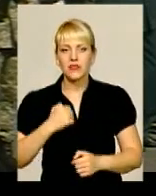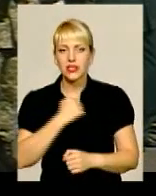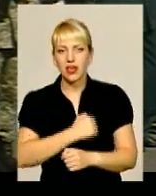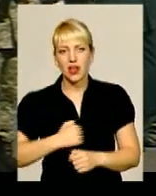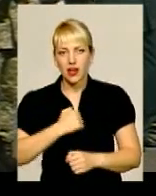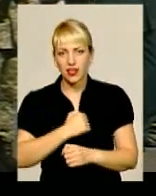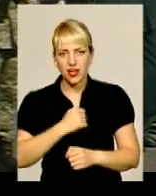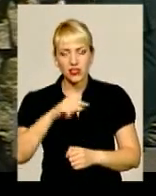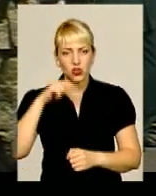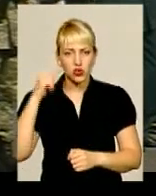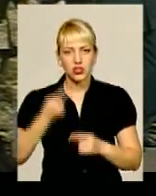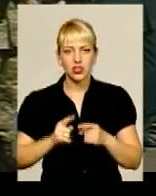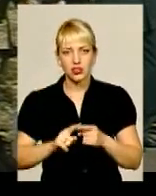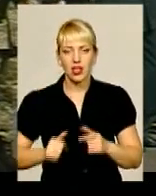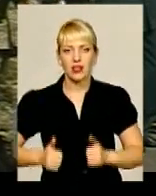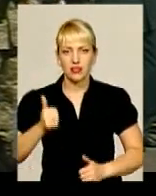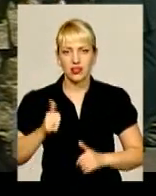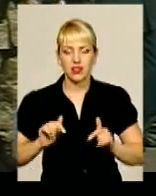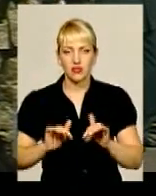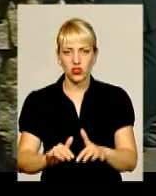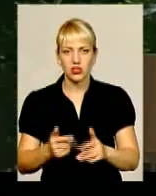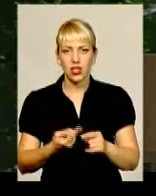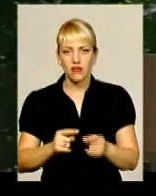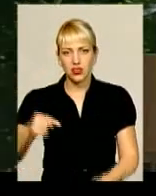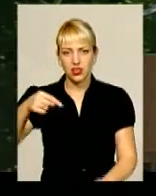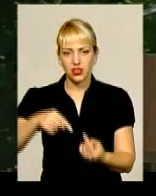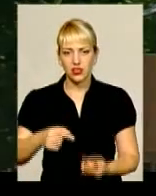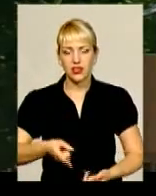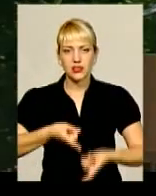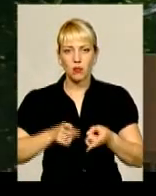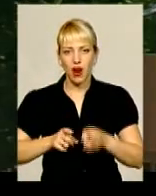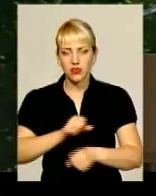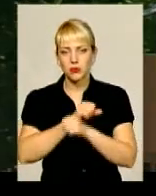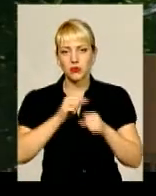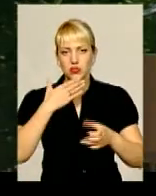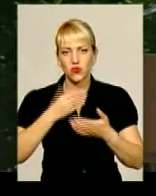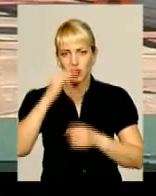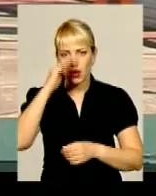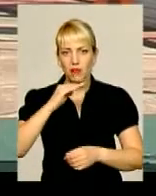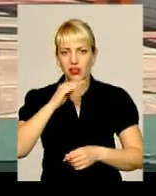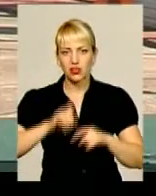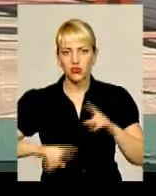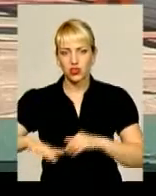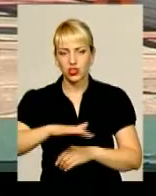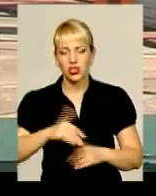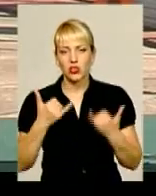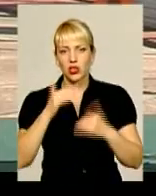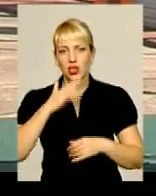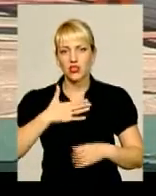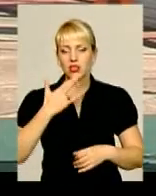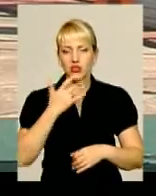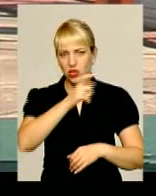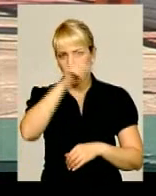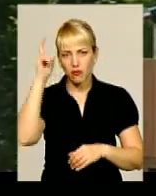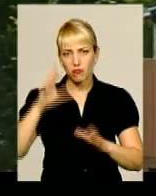це гідний вчинок, він гідний справжніх патріотів своєї батьківщини. Сьогодні в нашій Національної